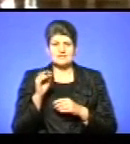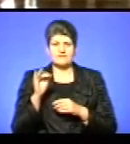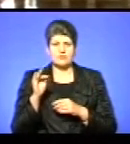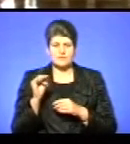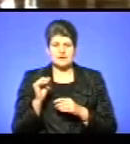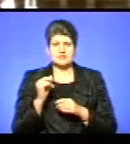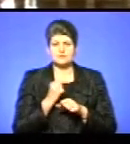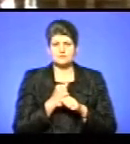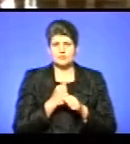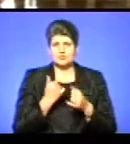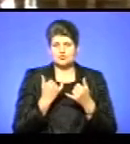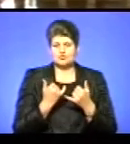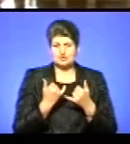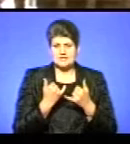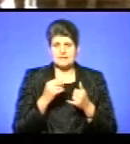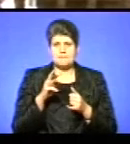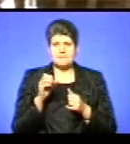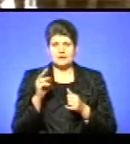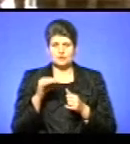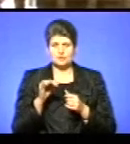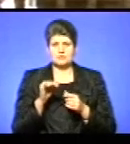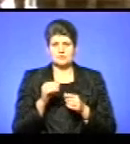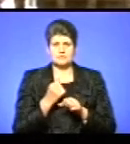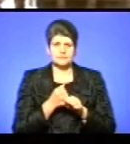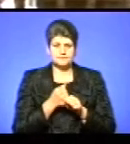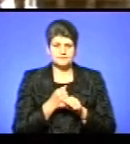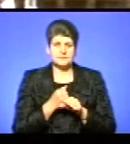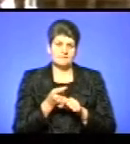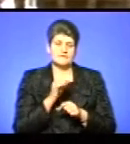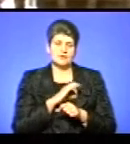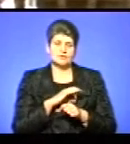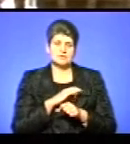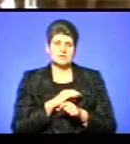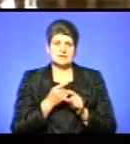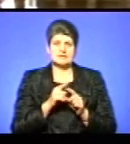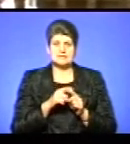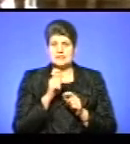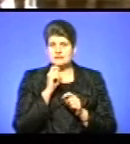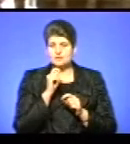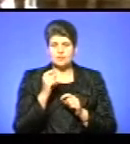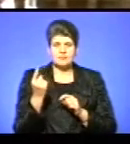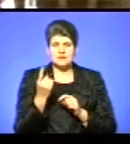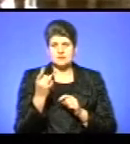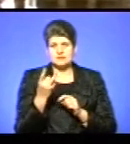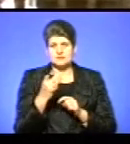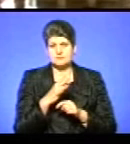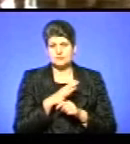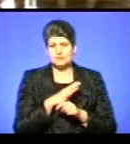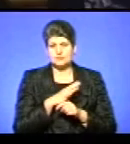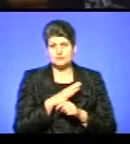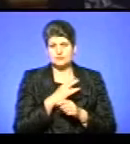його привели до сучасних методів відтворення і використали це інтерв'ю. Непевно, що вперше воно не було, щоб